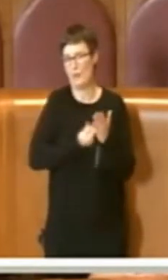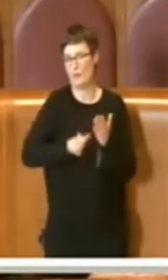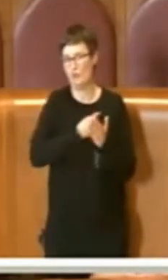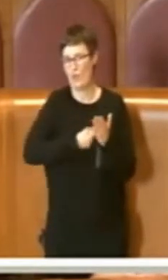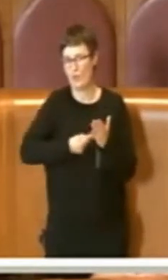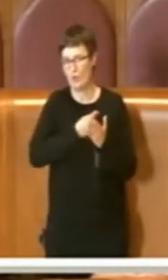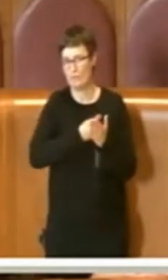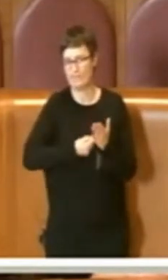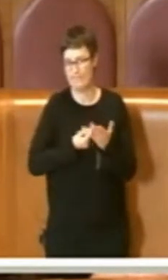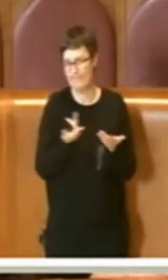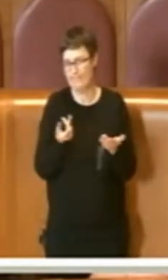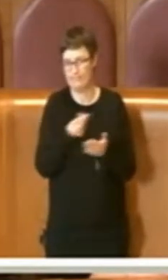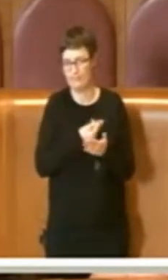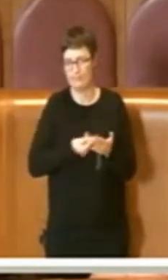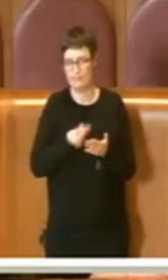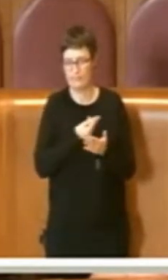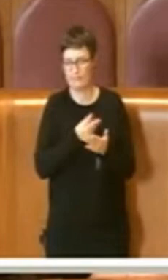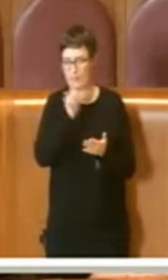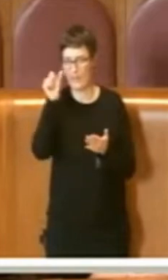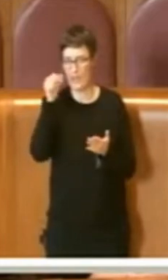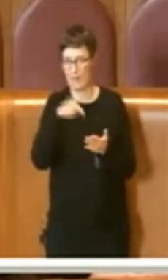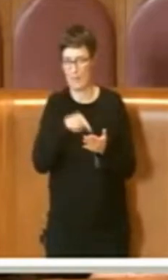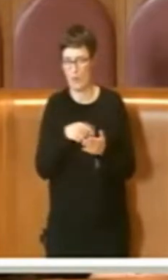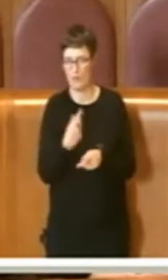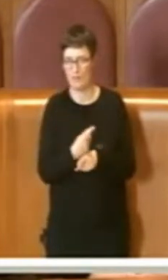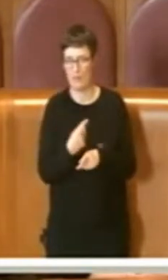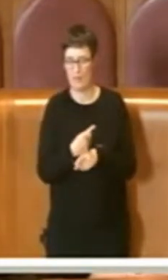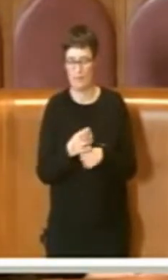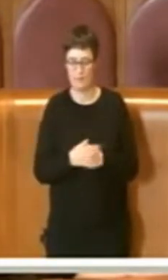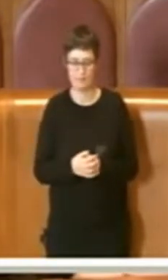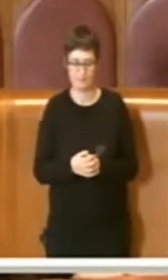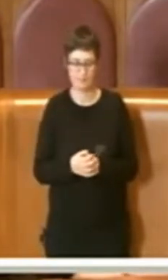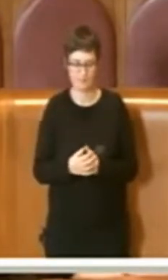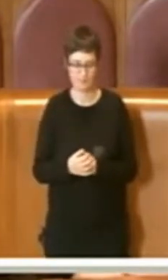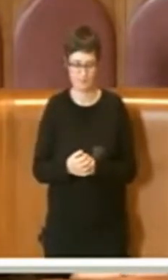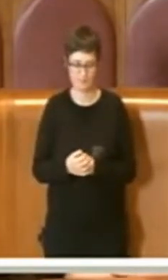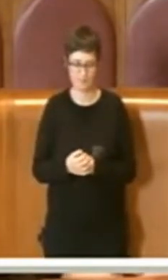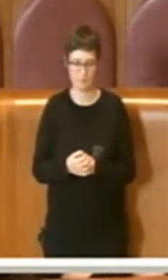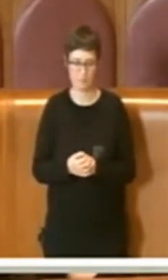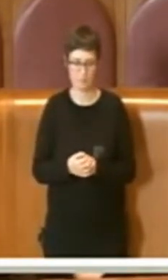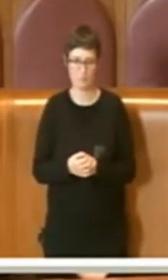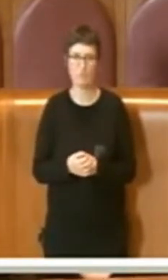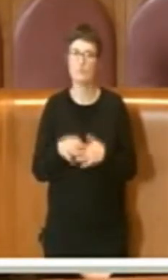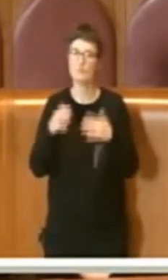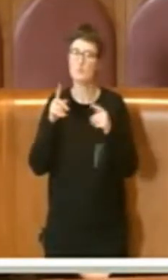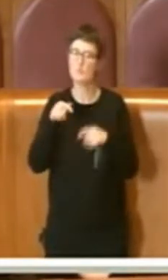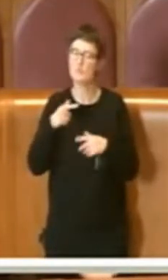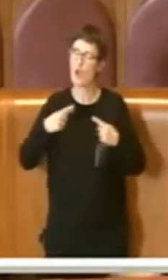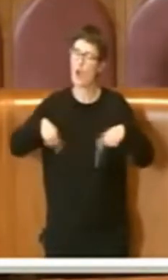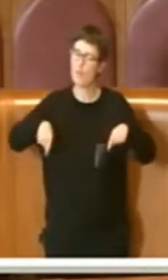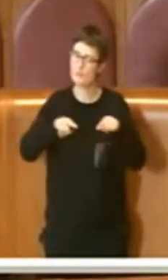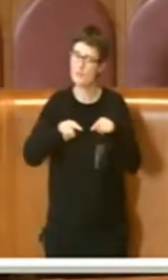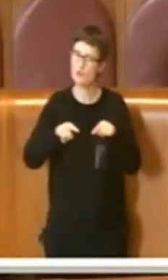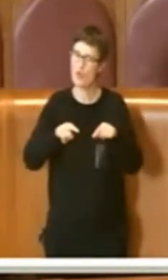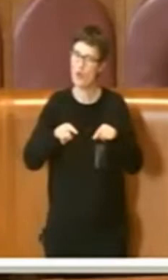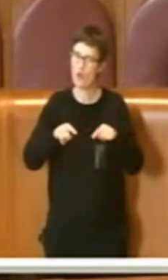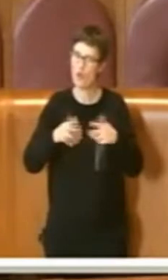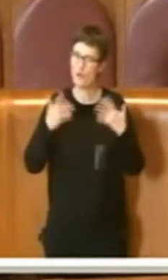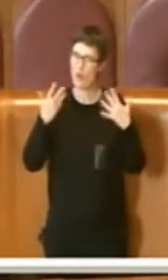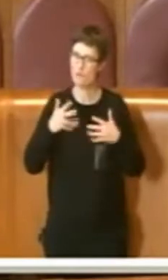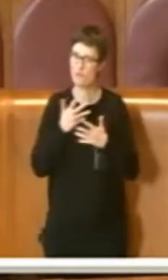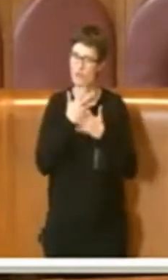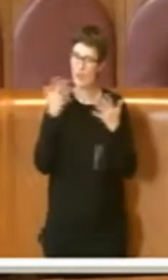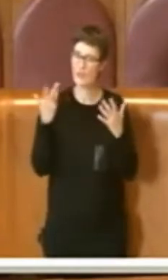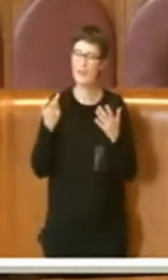dell'opera stessa. Inizialmente va emerso anche in commissione che l'opera doveva essere